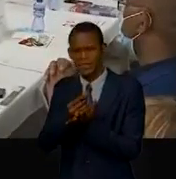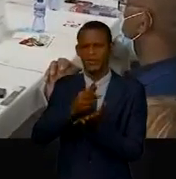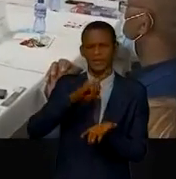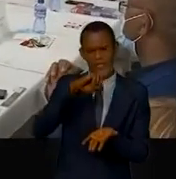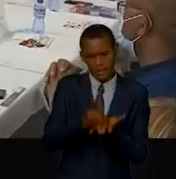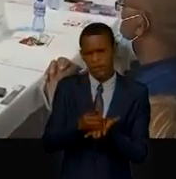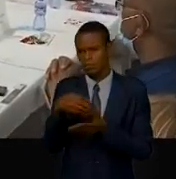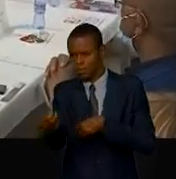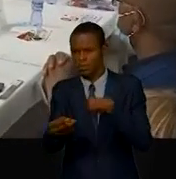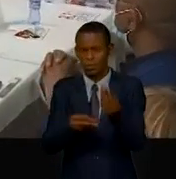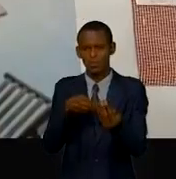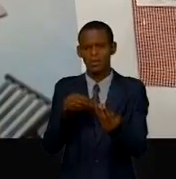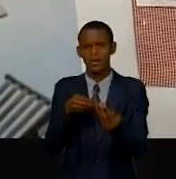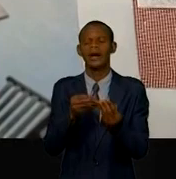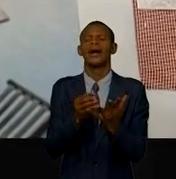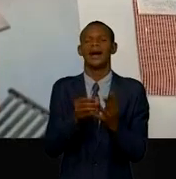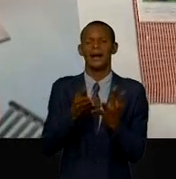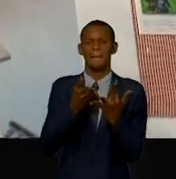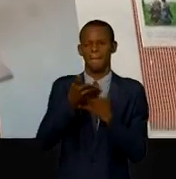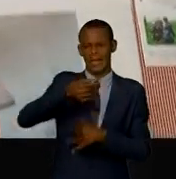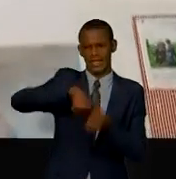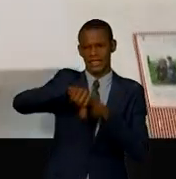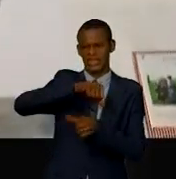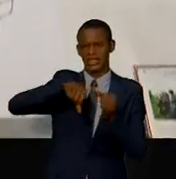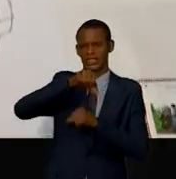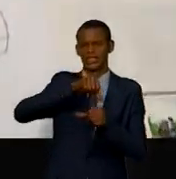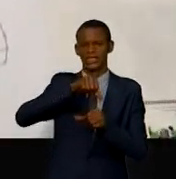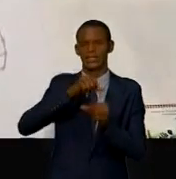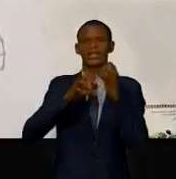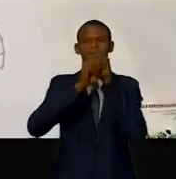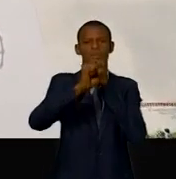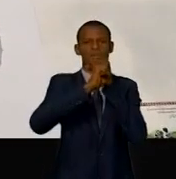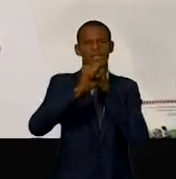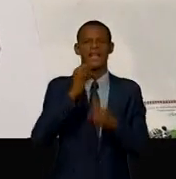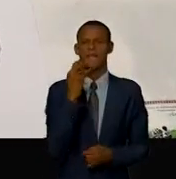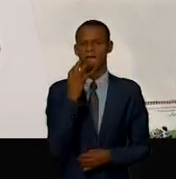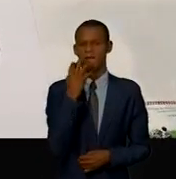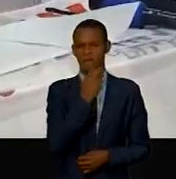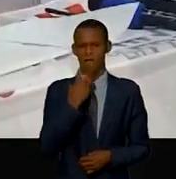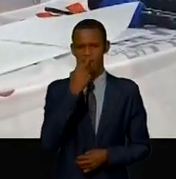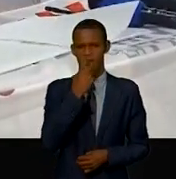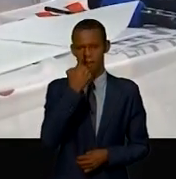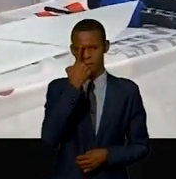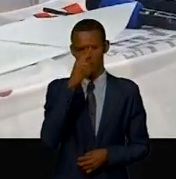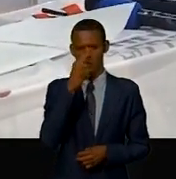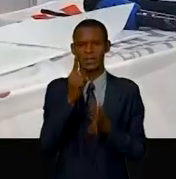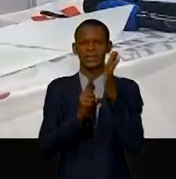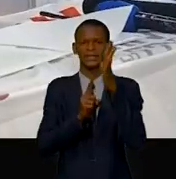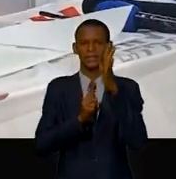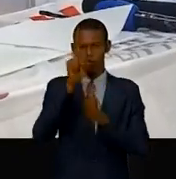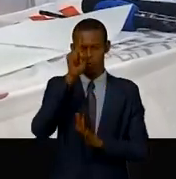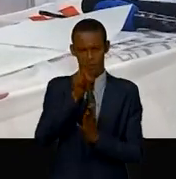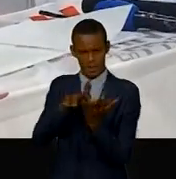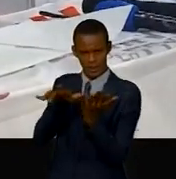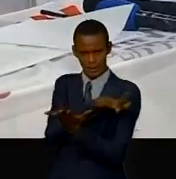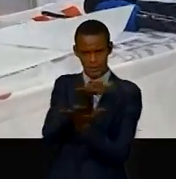organisée par l'agence universitaire de la francophonie, sous l'initiative pour le développement du numérique dans l